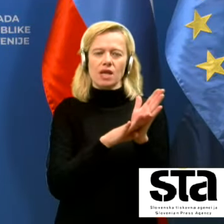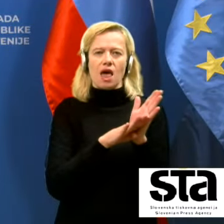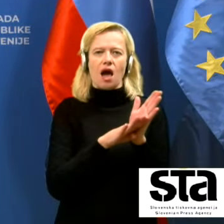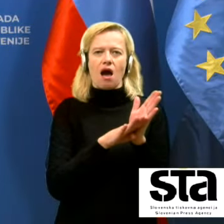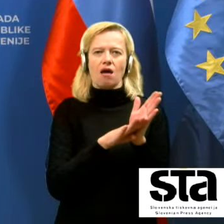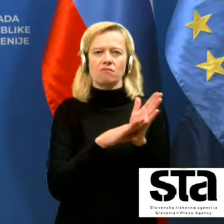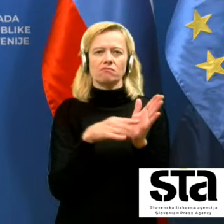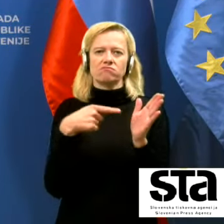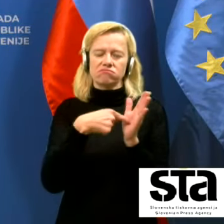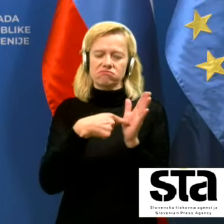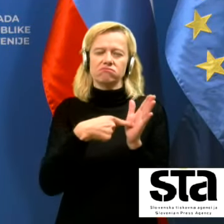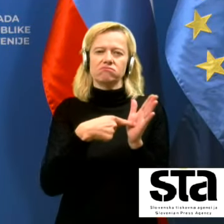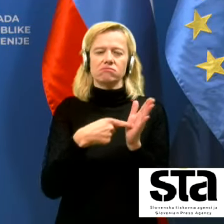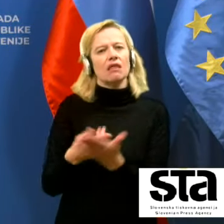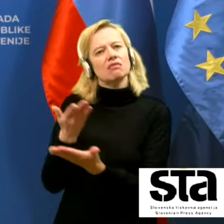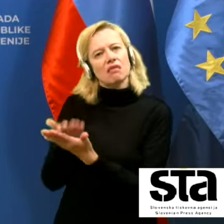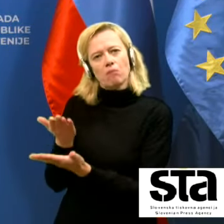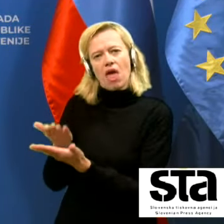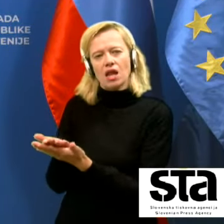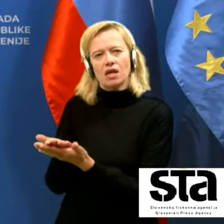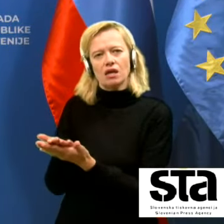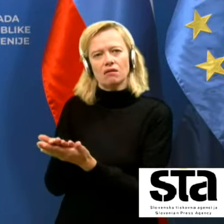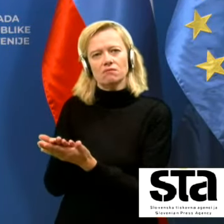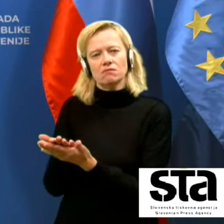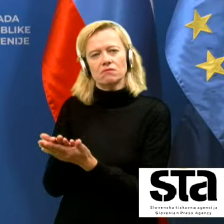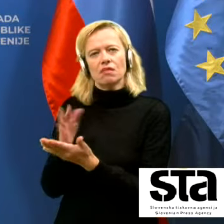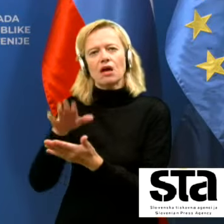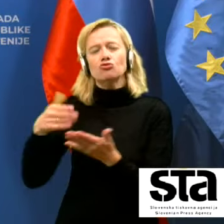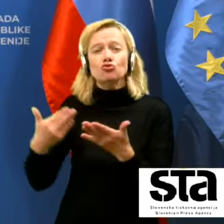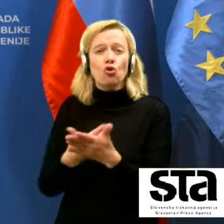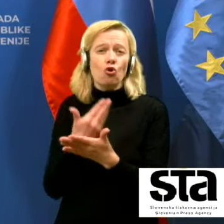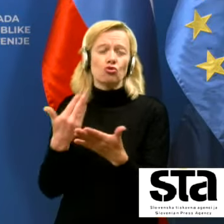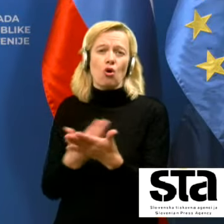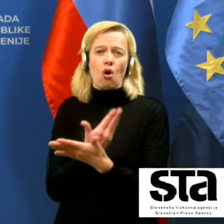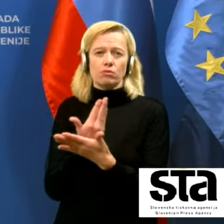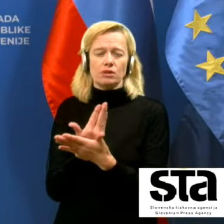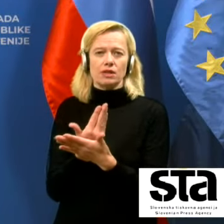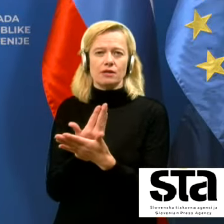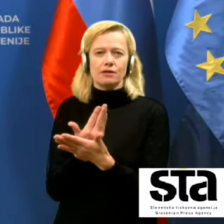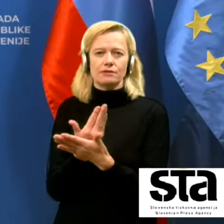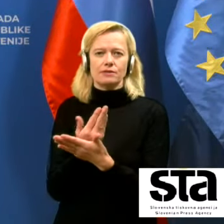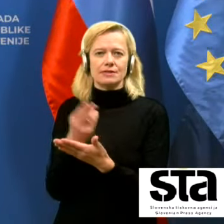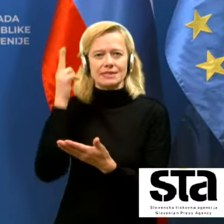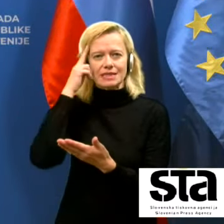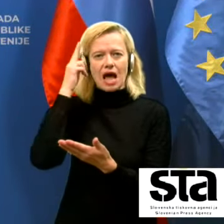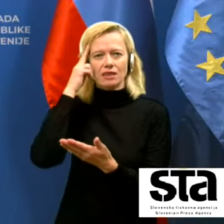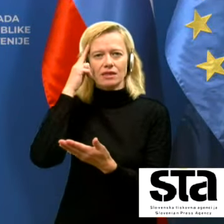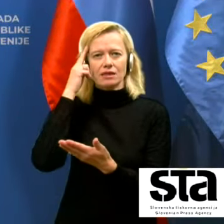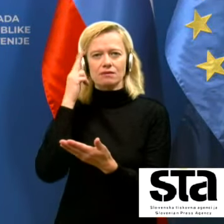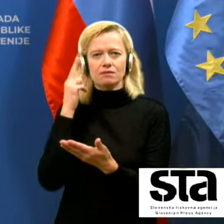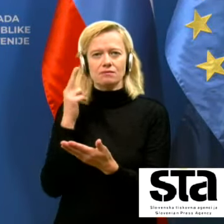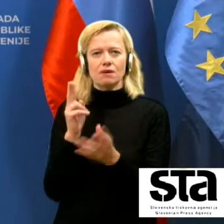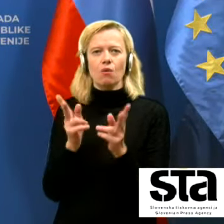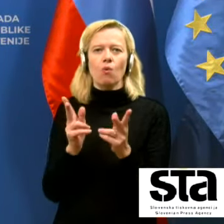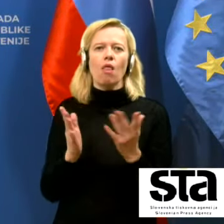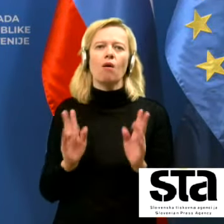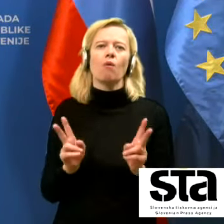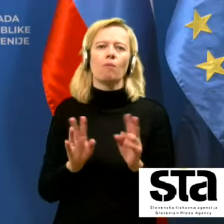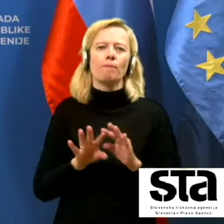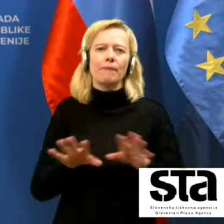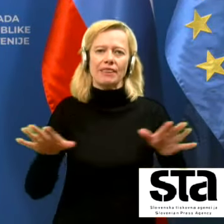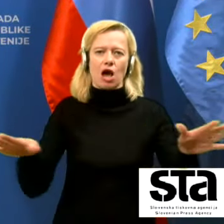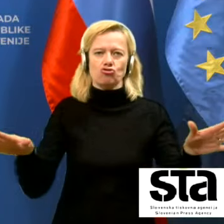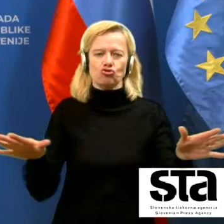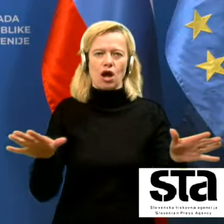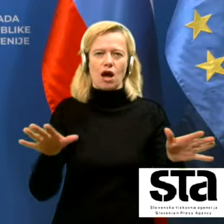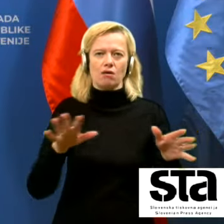na nekih sodobnih spoznanjih prenosa virusa SARS-CoV-2.